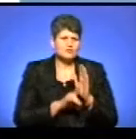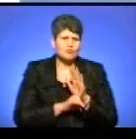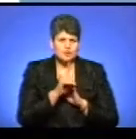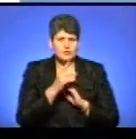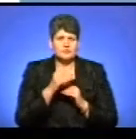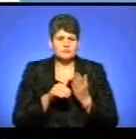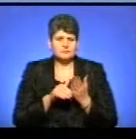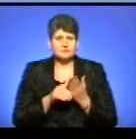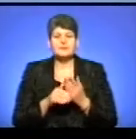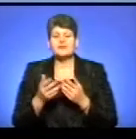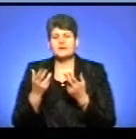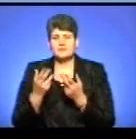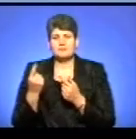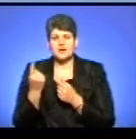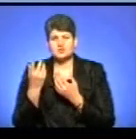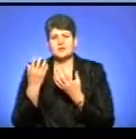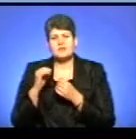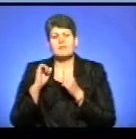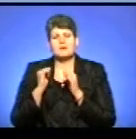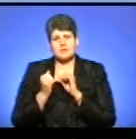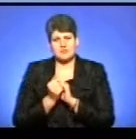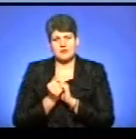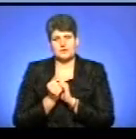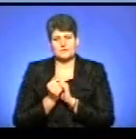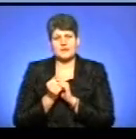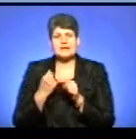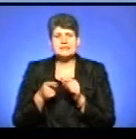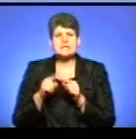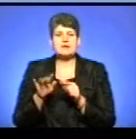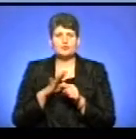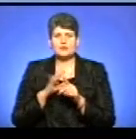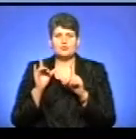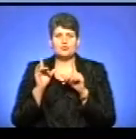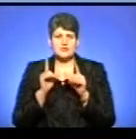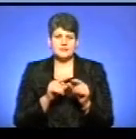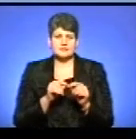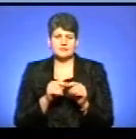волонтерство для вас? Саме перший день я пам'ятаю, це була поїздка десь